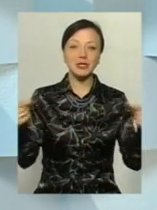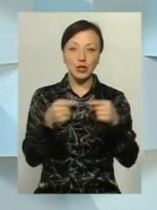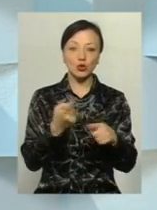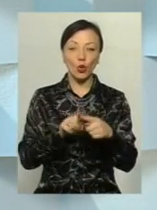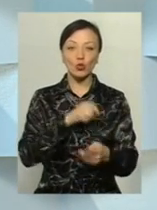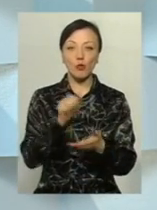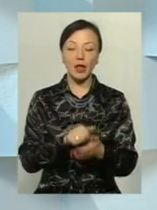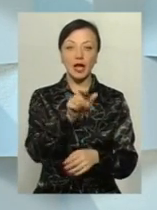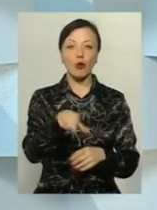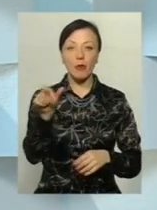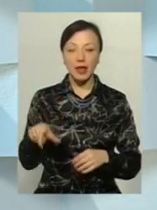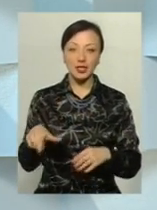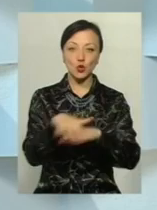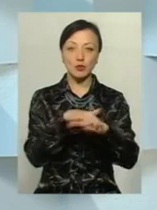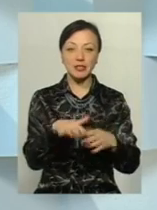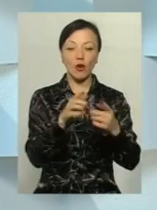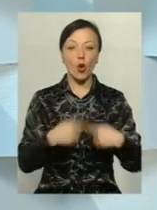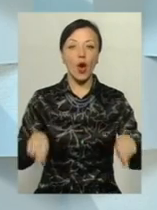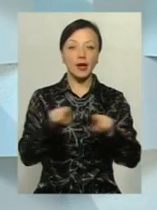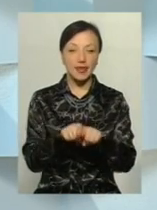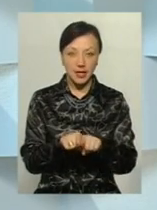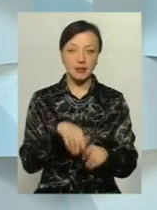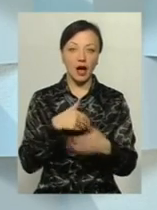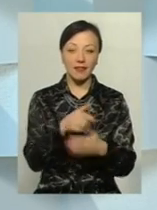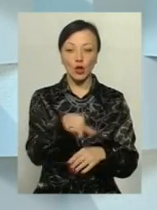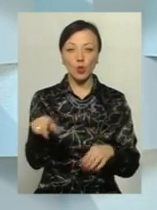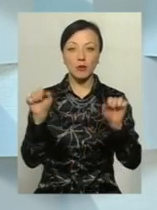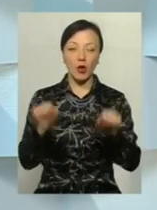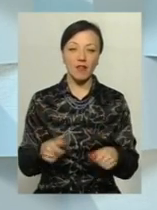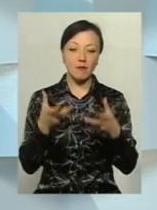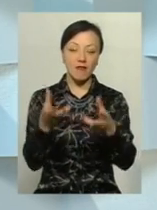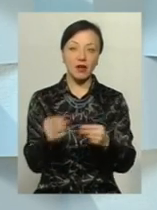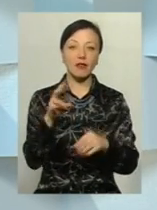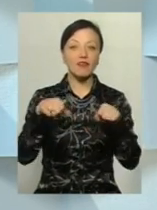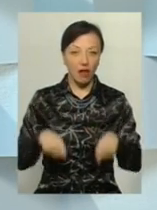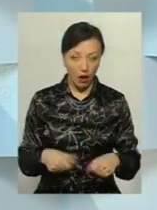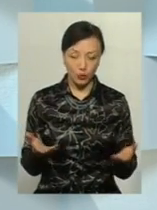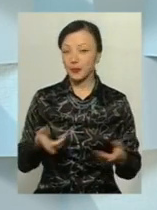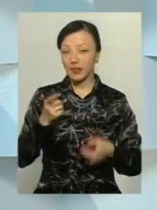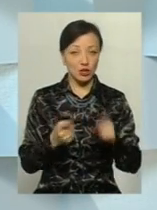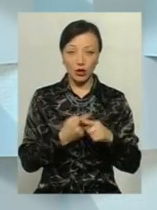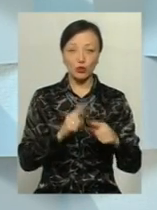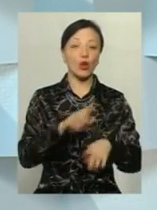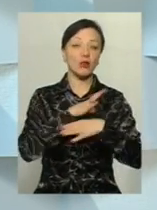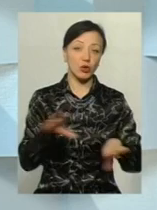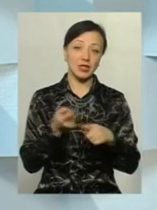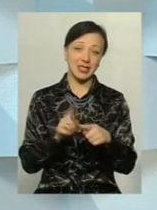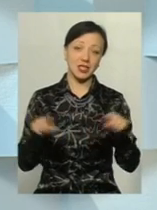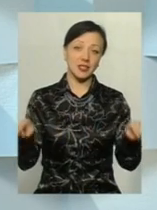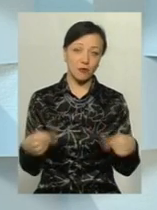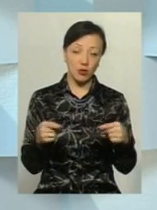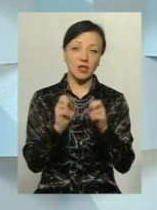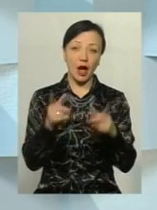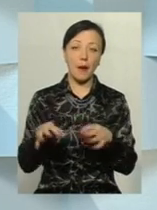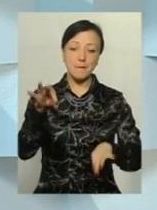документа, громадянське суспільство, громадянські організації, активні люди могли впливати на владу. Звичайно, цього не було. Це б устворювалося